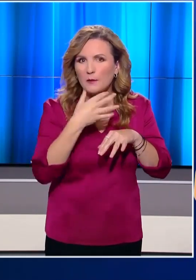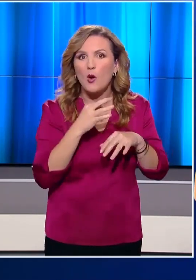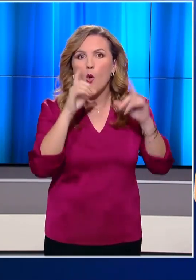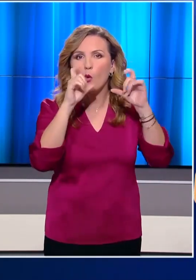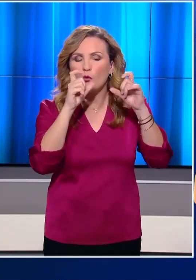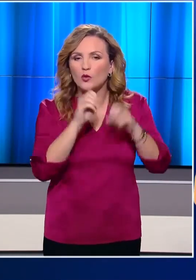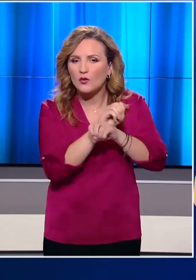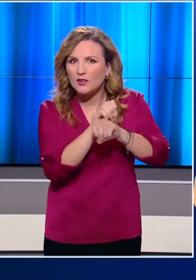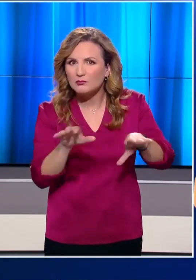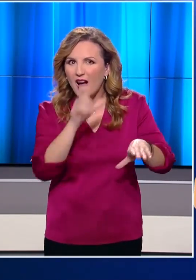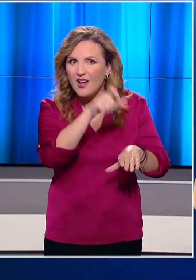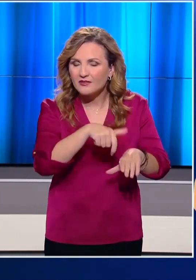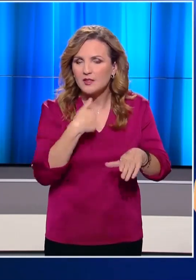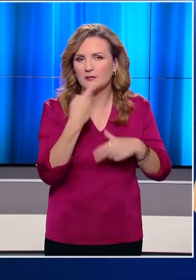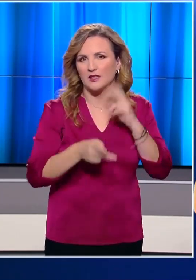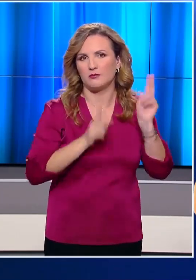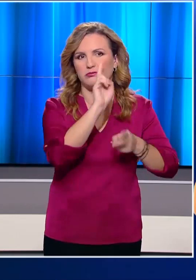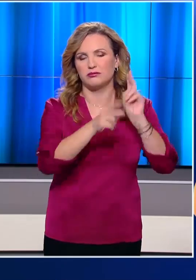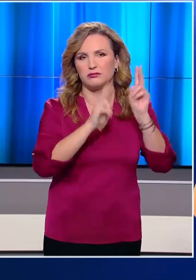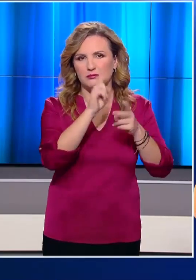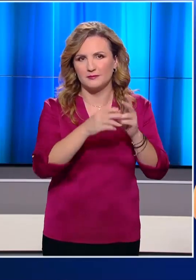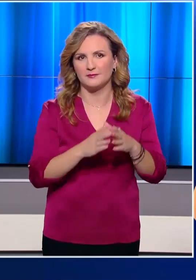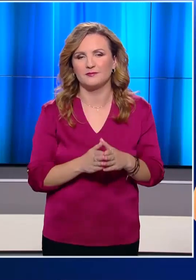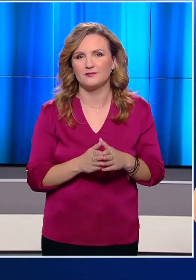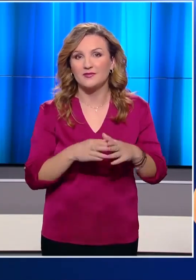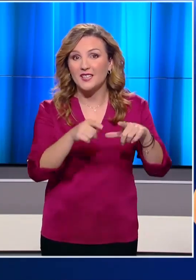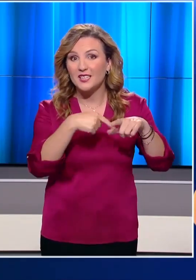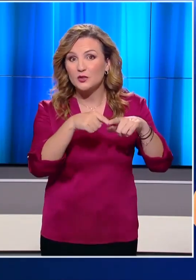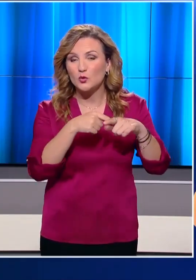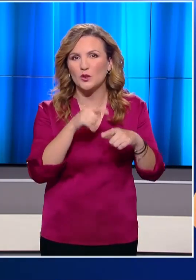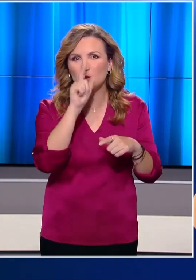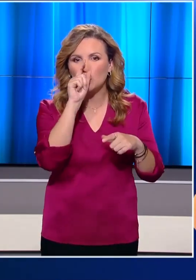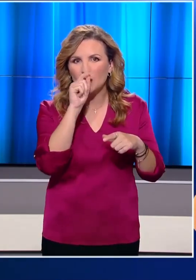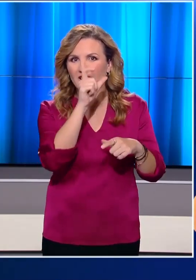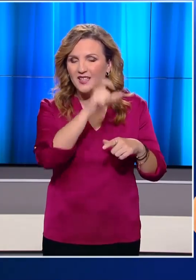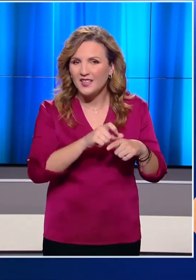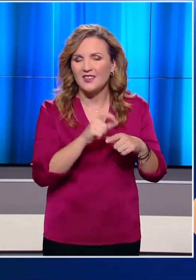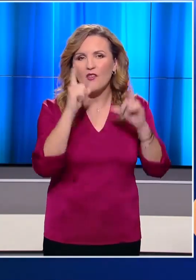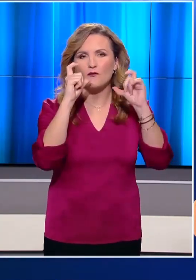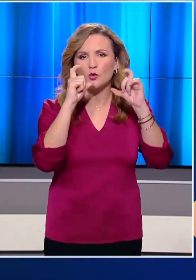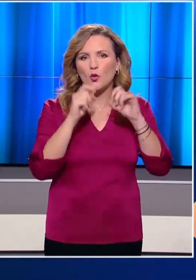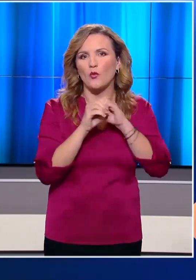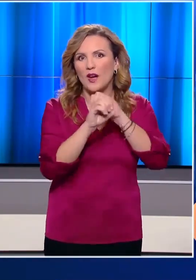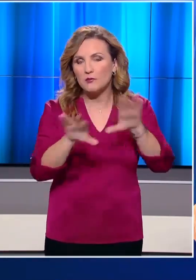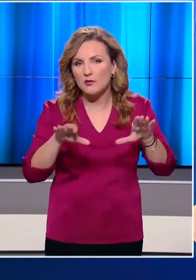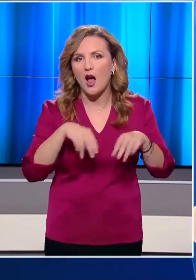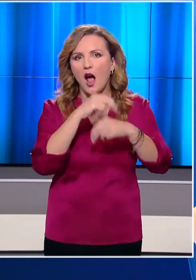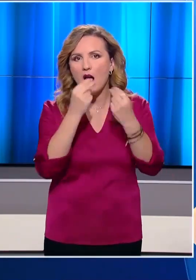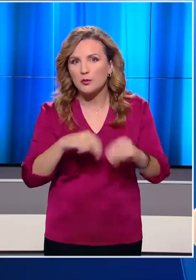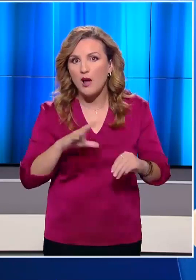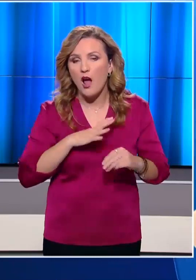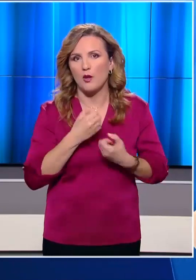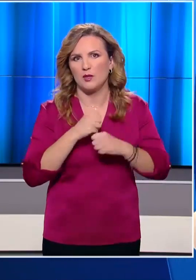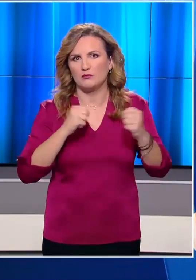φωτογραφία της πρώτης κυρίας. Μια χριστουγεννιάτικη ανάρτηση της Μελάνια Τραμπ στο Twitter έγινε η αφορμή για να δεχθεί